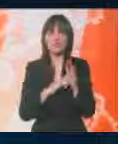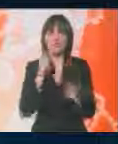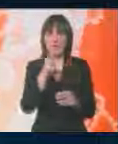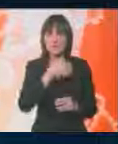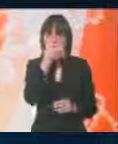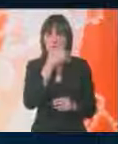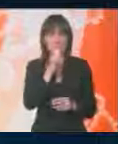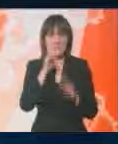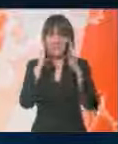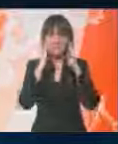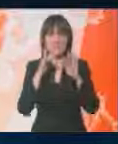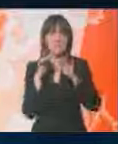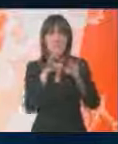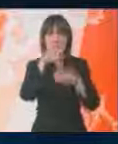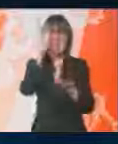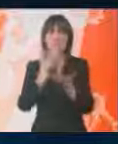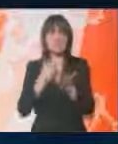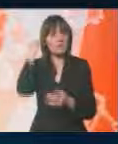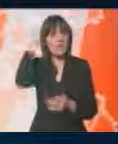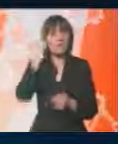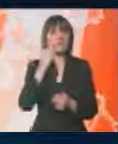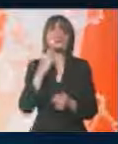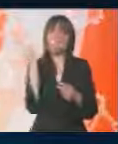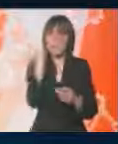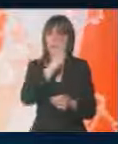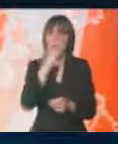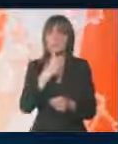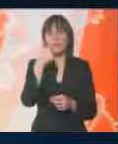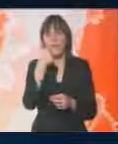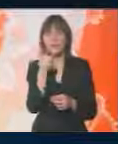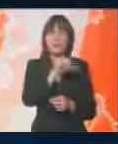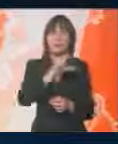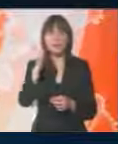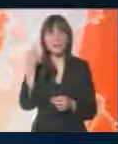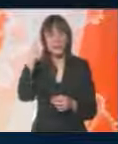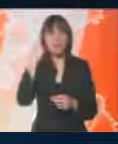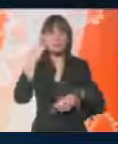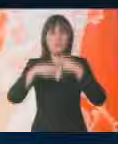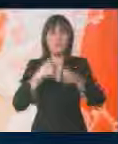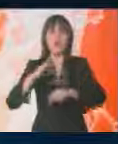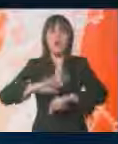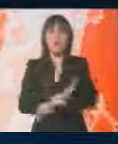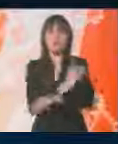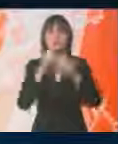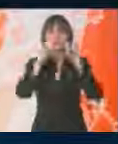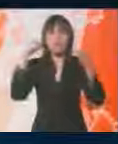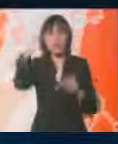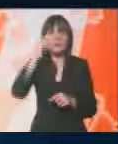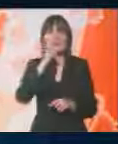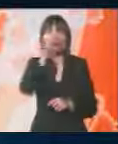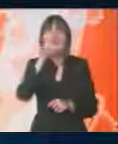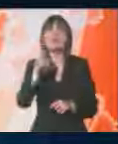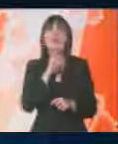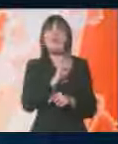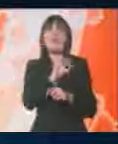Ovaj izveštaj ne verujem da će utjecati na priznavanje Kosova. Naravno da će na jedan ili drugi način posljedice osjetiti institucije Kosova i osobe